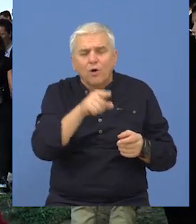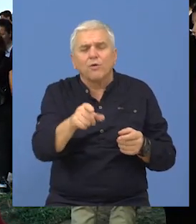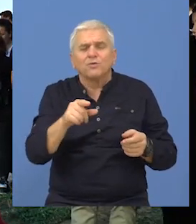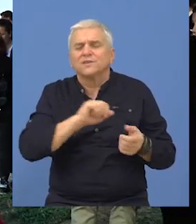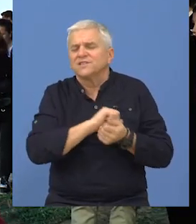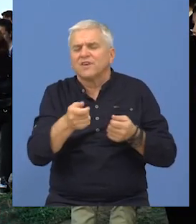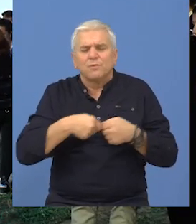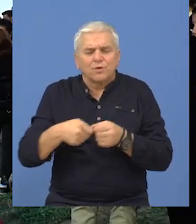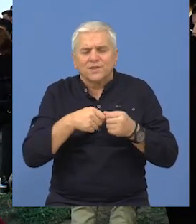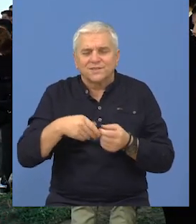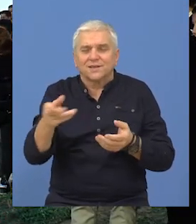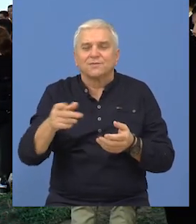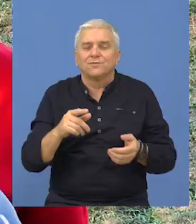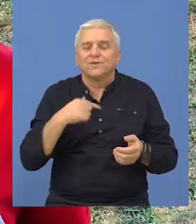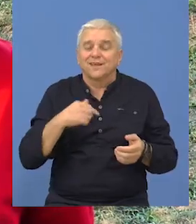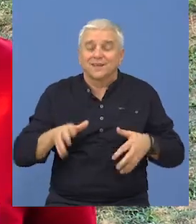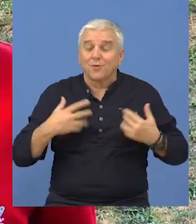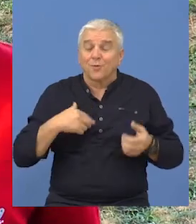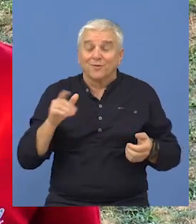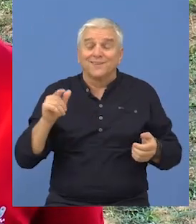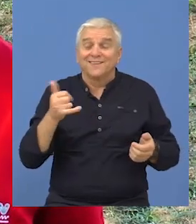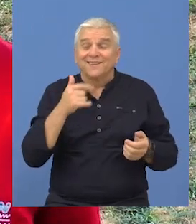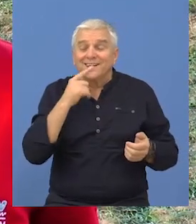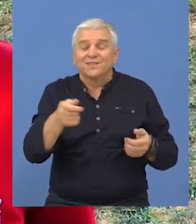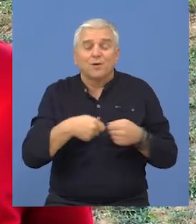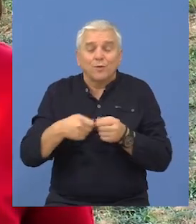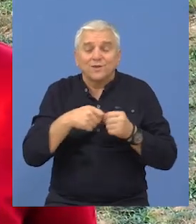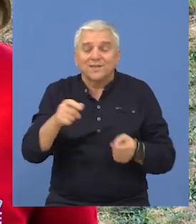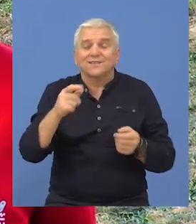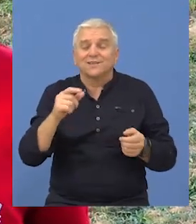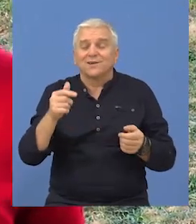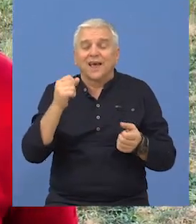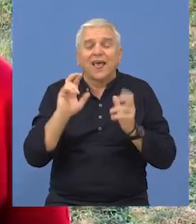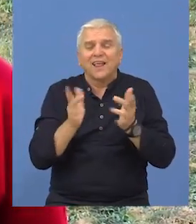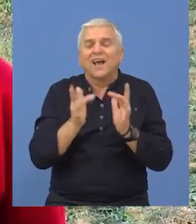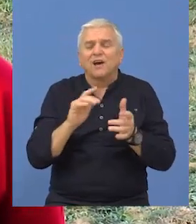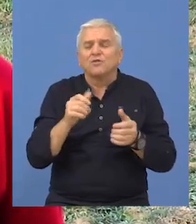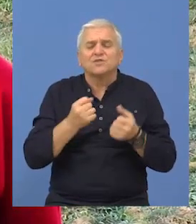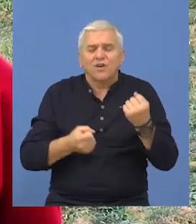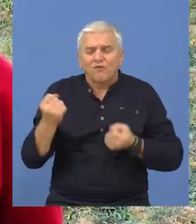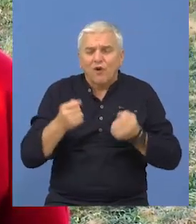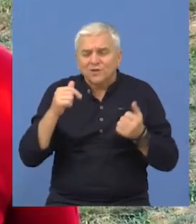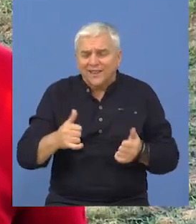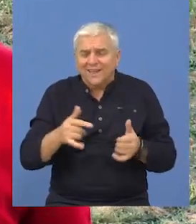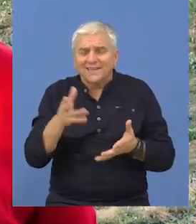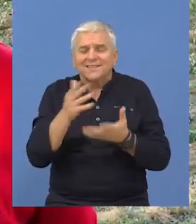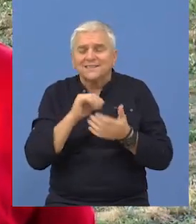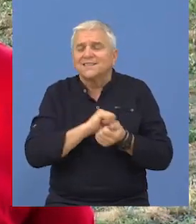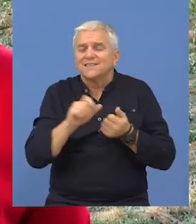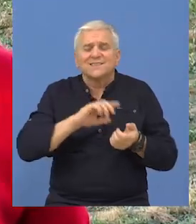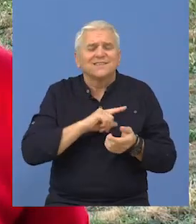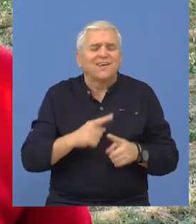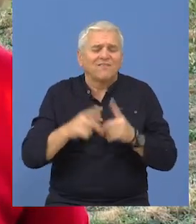opštinom, i sa celom organizacijom. Ja sam oduševljena stvarno i organizacijom, i stazom, i kako smo vozili danas,